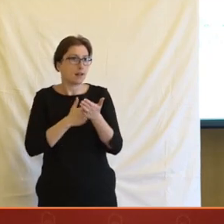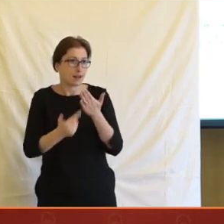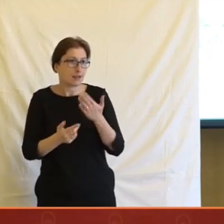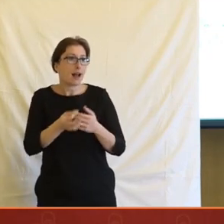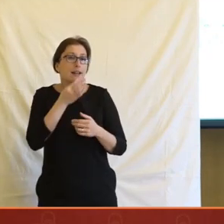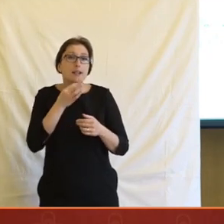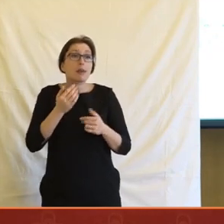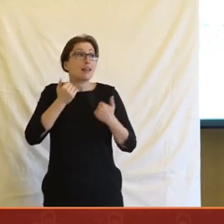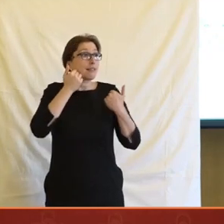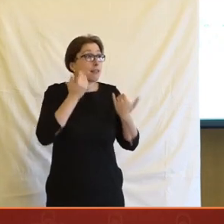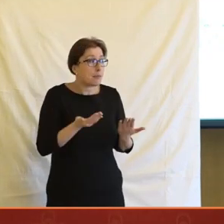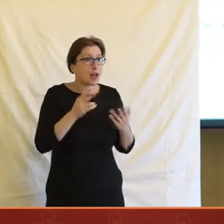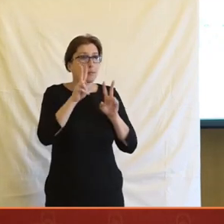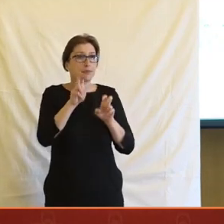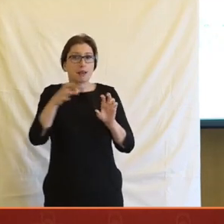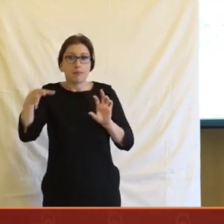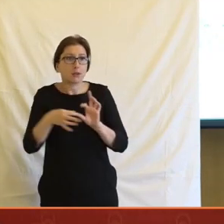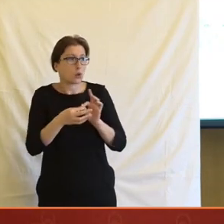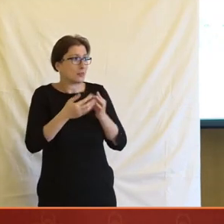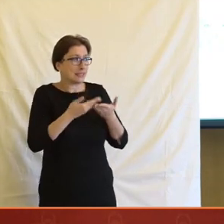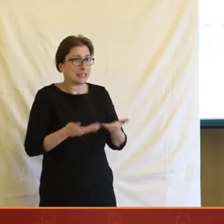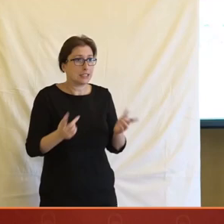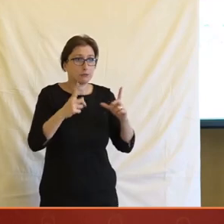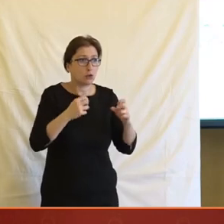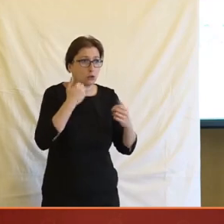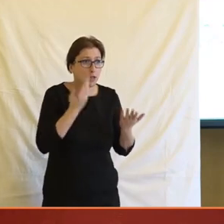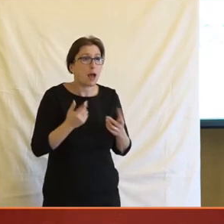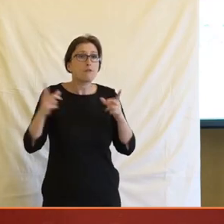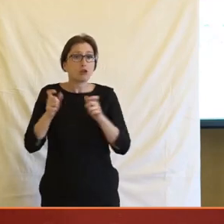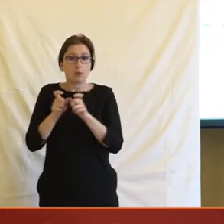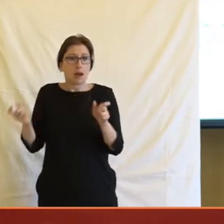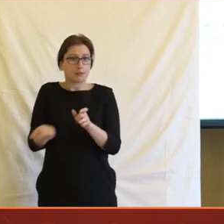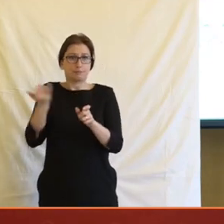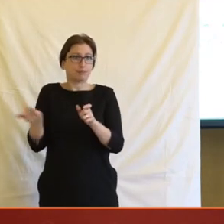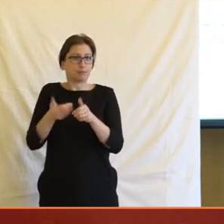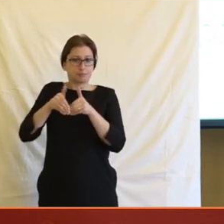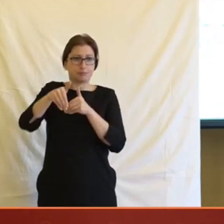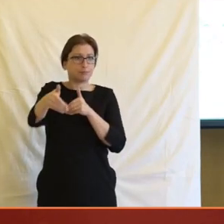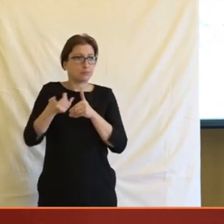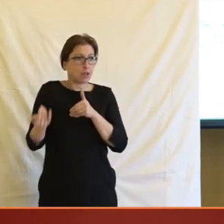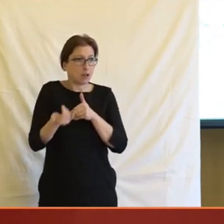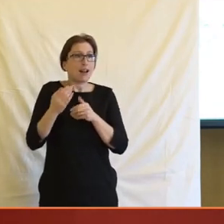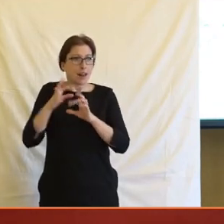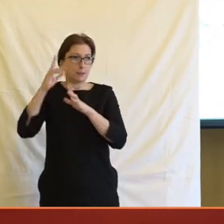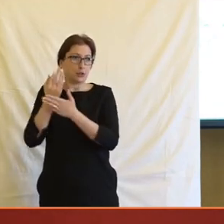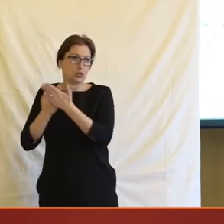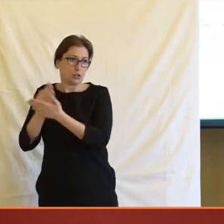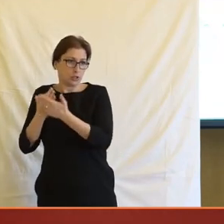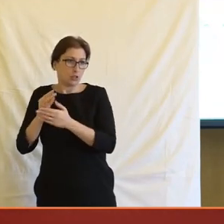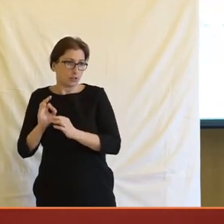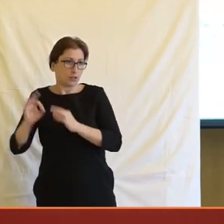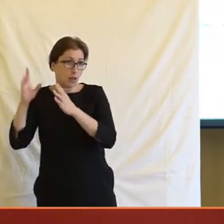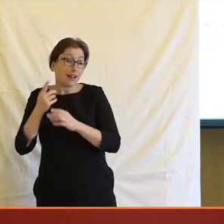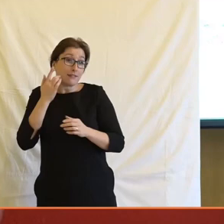náhrada generických fotobankových fotek je to adekvátní. Ač se samozřejmě můžeme bavit o tom, zdali by se